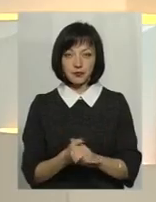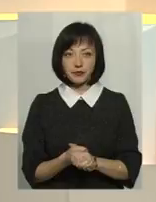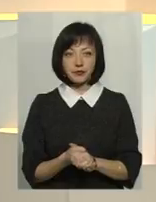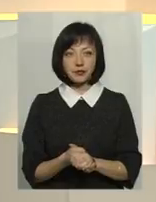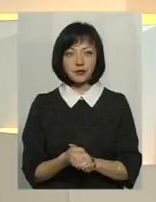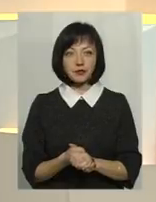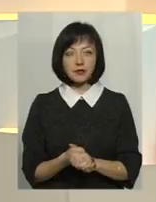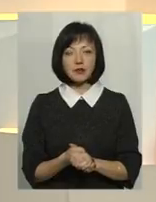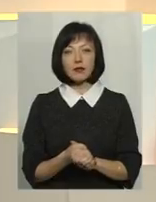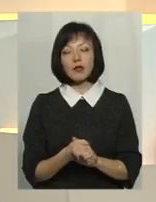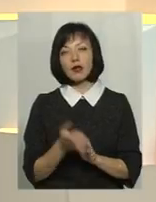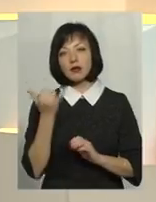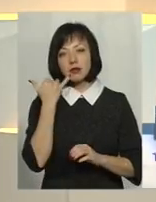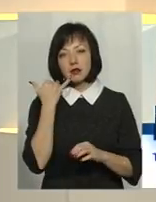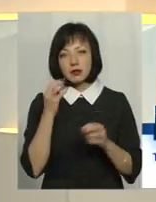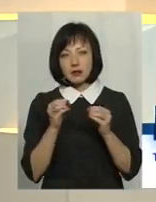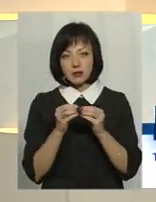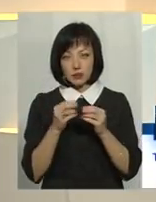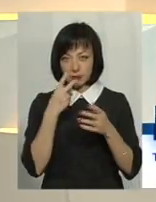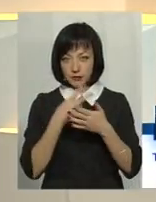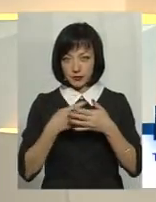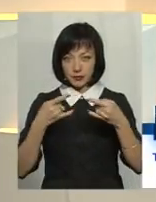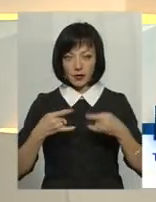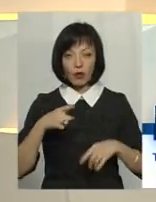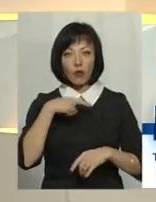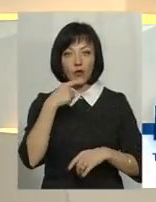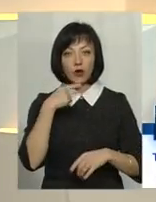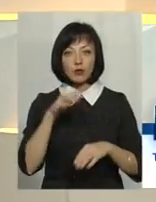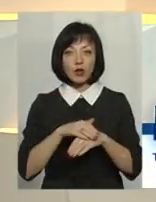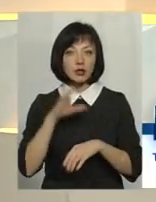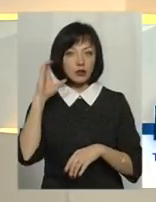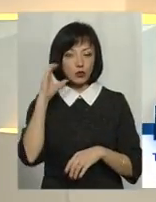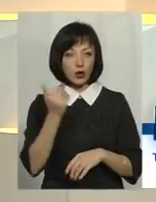Дякую за відповідь. 61-9060, слухаємо вас. Говоріть, будь ласка.